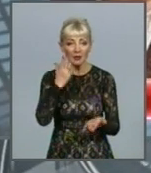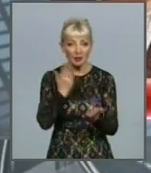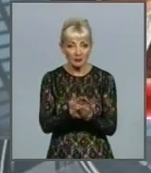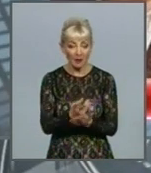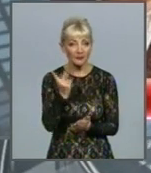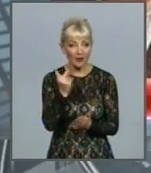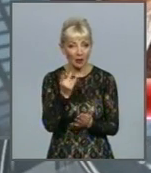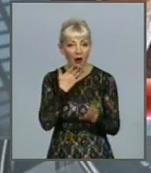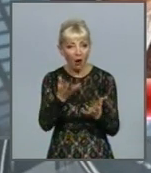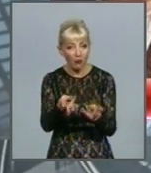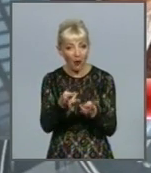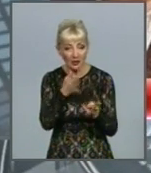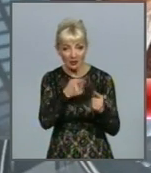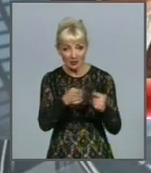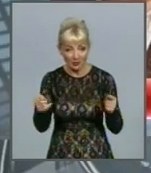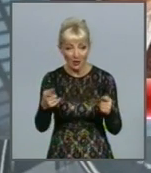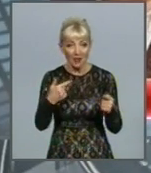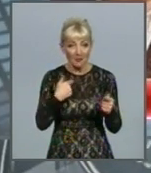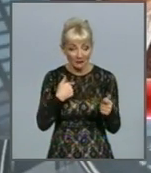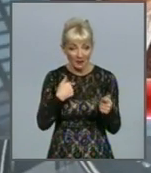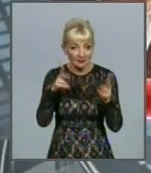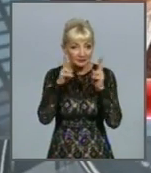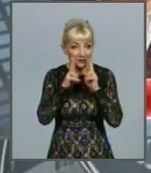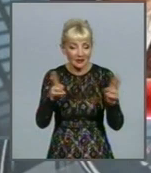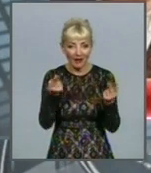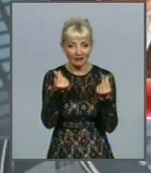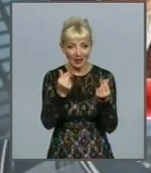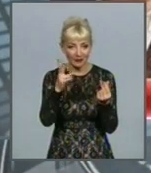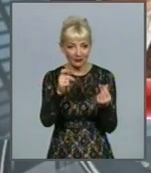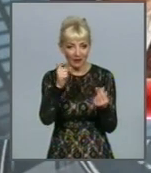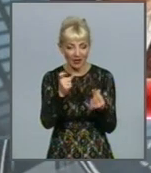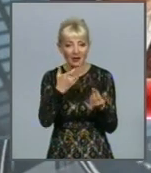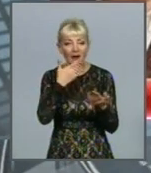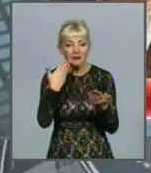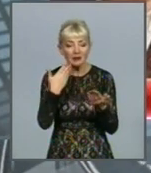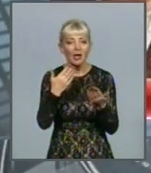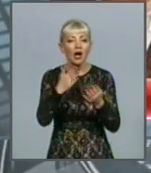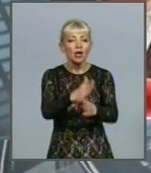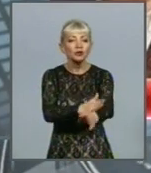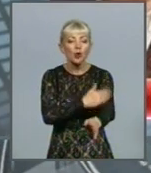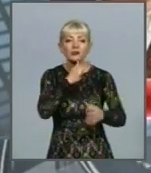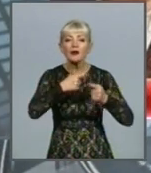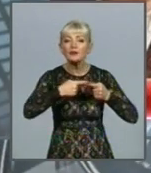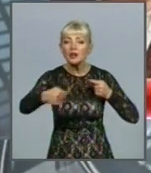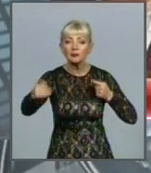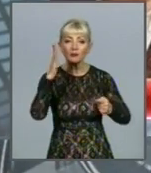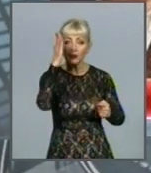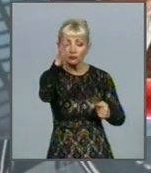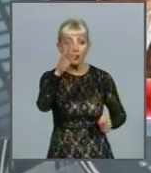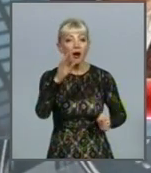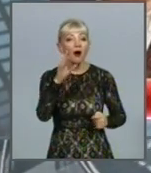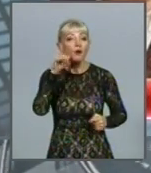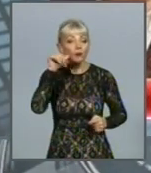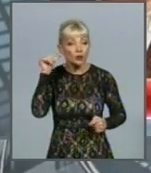опалювальний сезон, коли ми заходимо, не знаючи тариф на газ. Немає довгострокового прогнозу. Разом з тим, ще в минулому